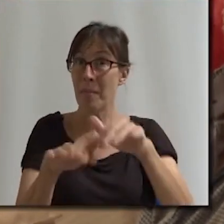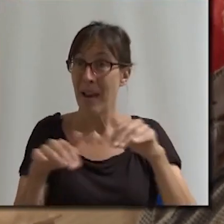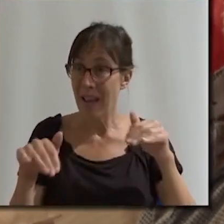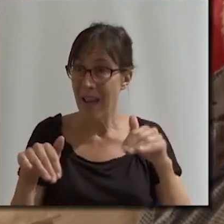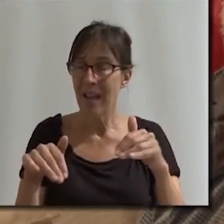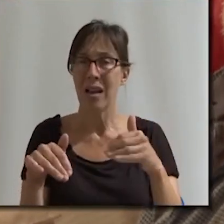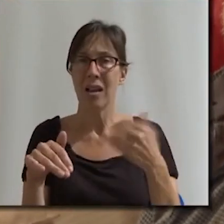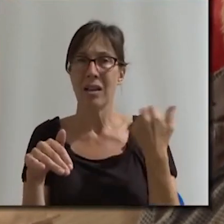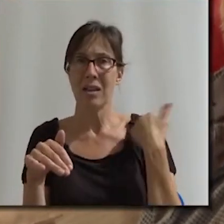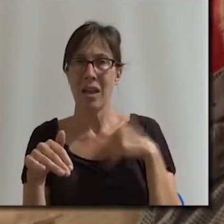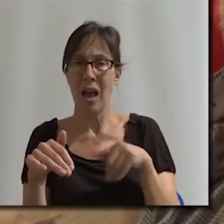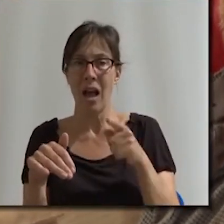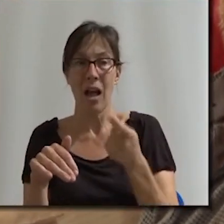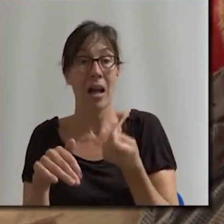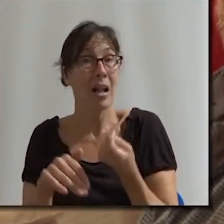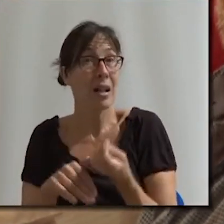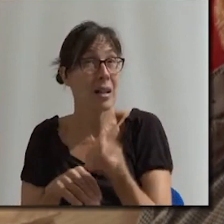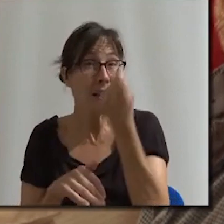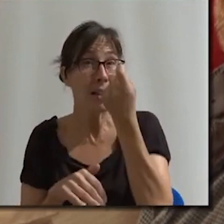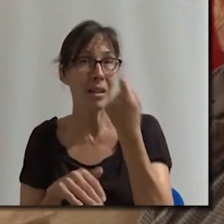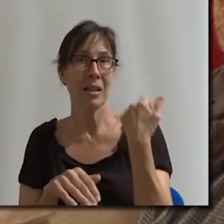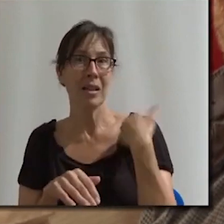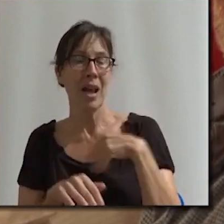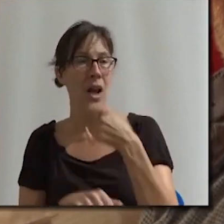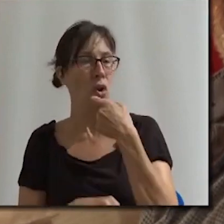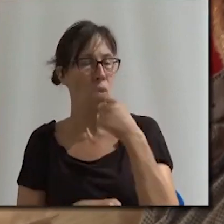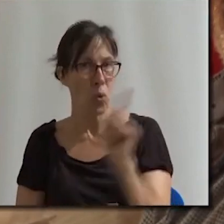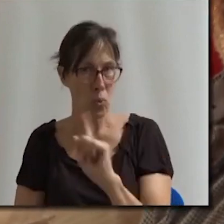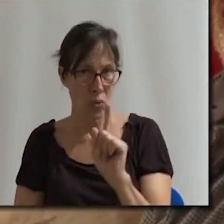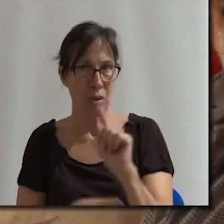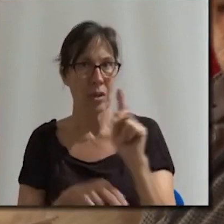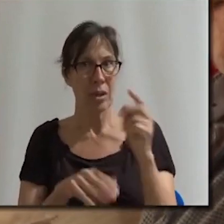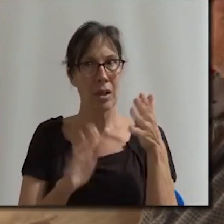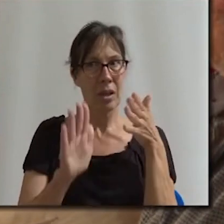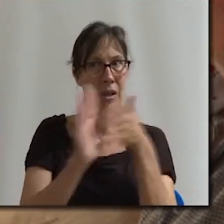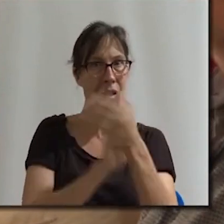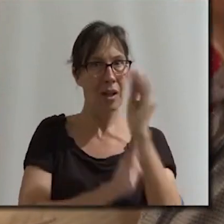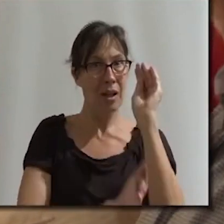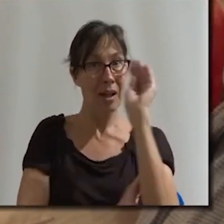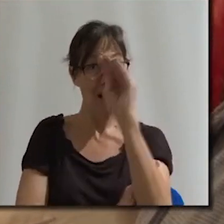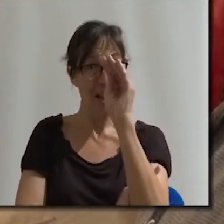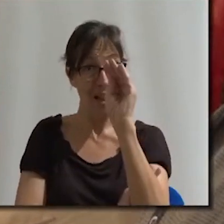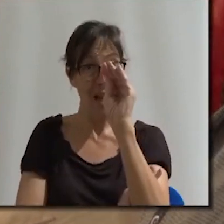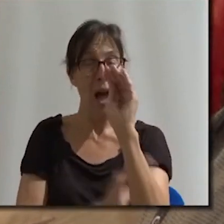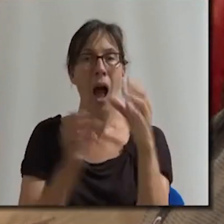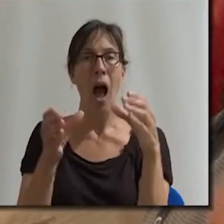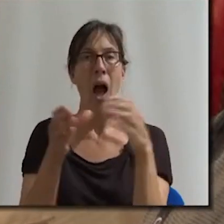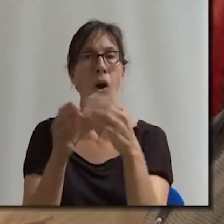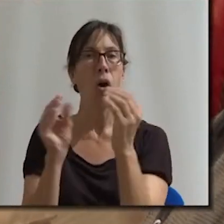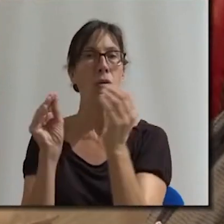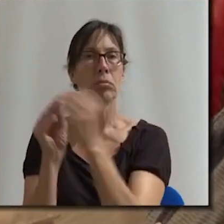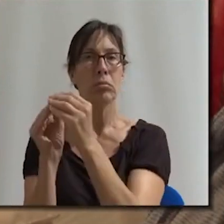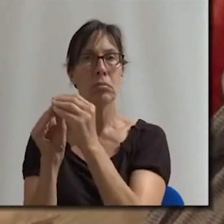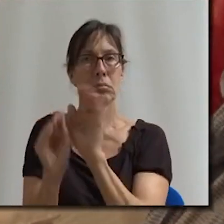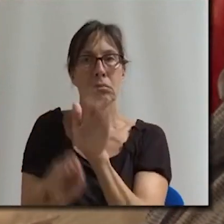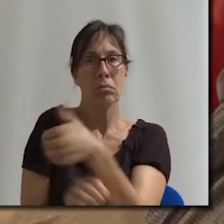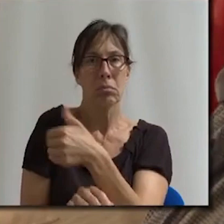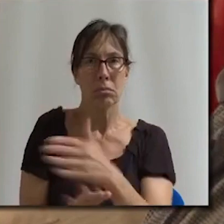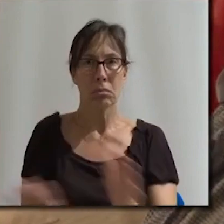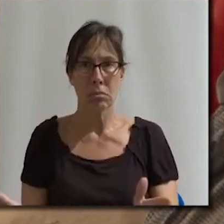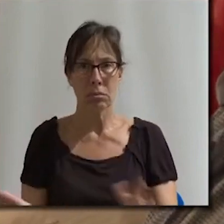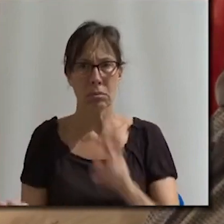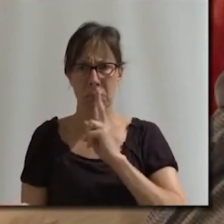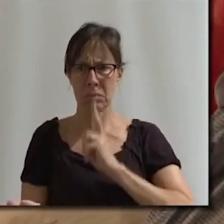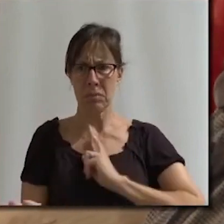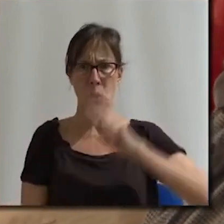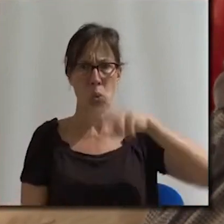de canto que no els agrada una cosa que els hi diem, ho pacten amb l'extrema dreta. Vostè em va dir que no ho faria mai,